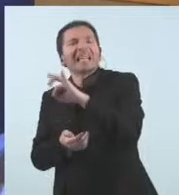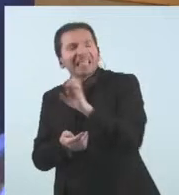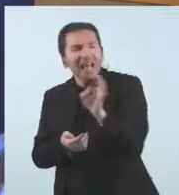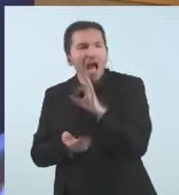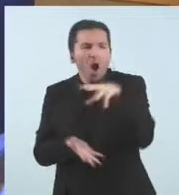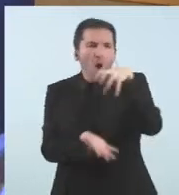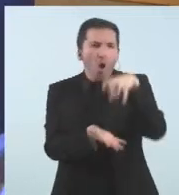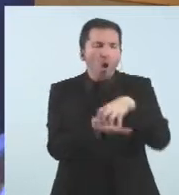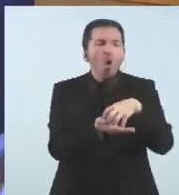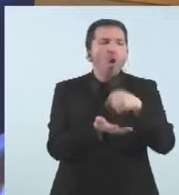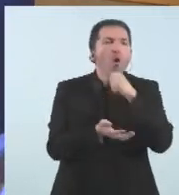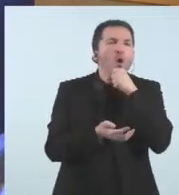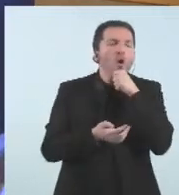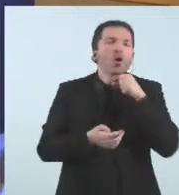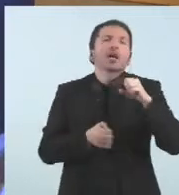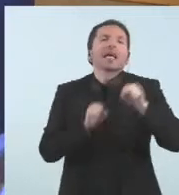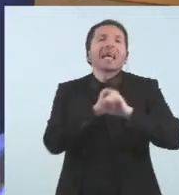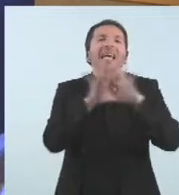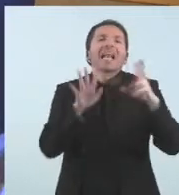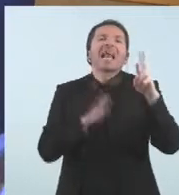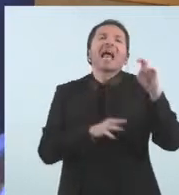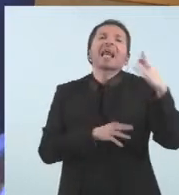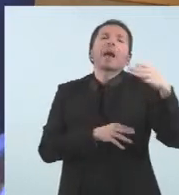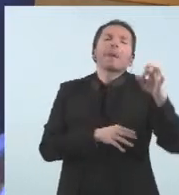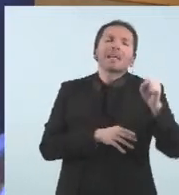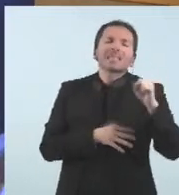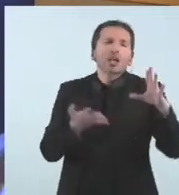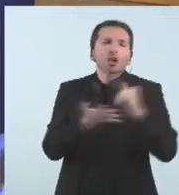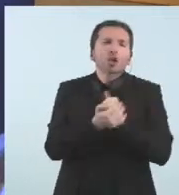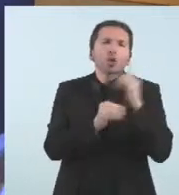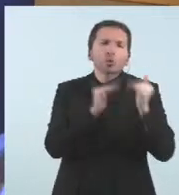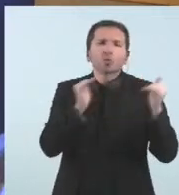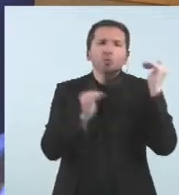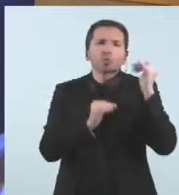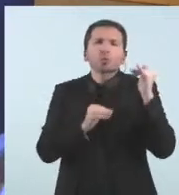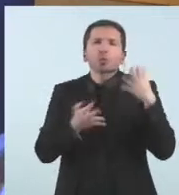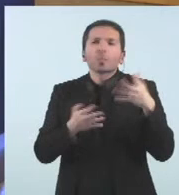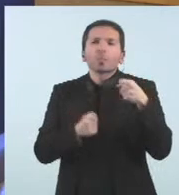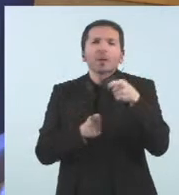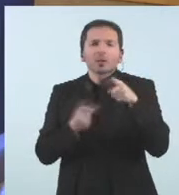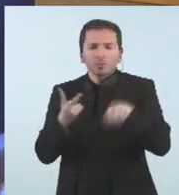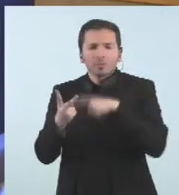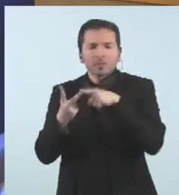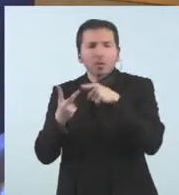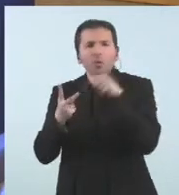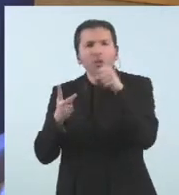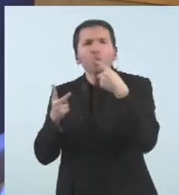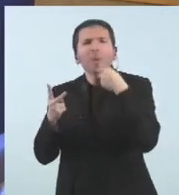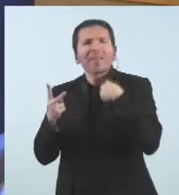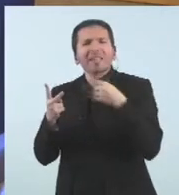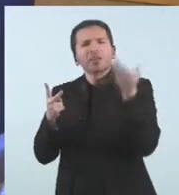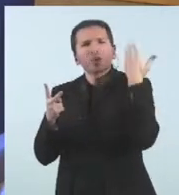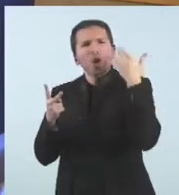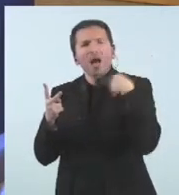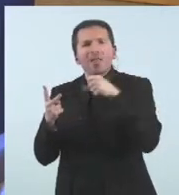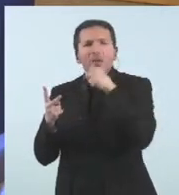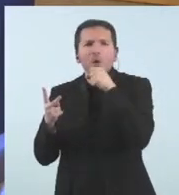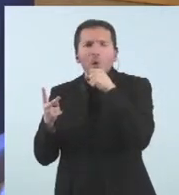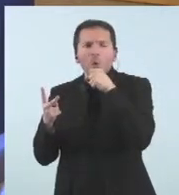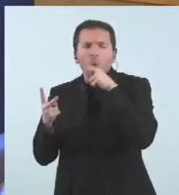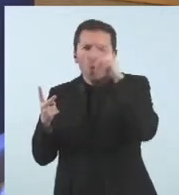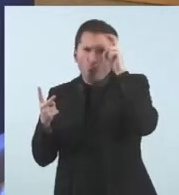treballadors, com ha distingit amb els vuit primers. I la segona és, ha dit que hi havia, en test, un padrin no vacunat